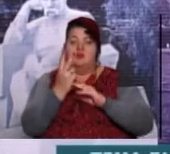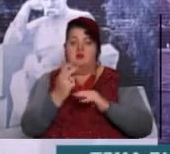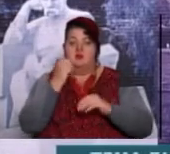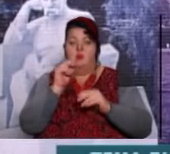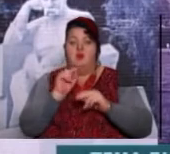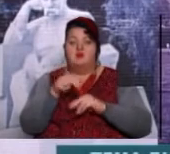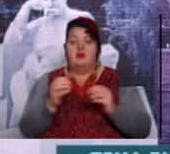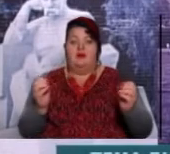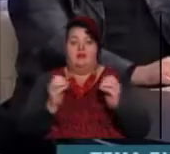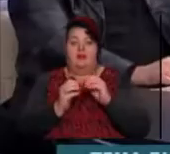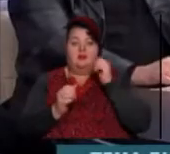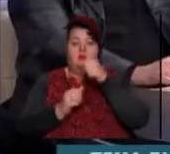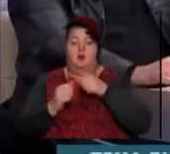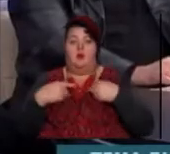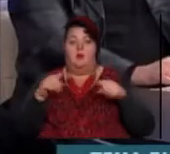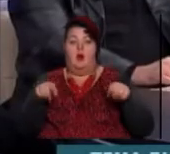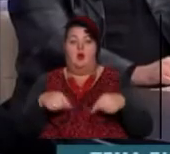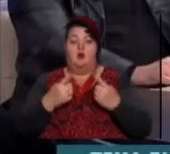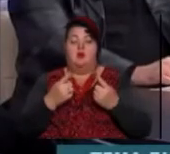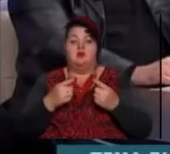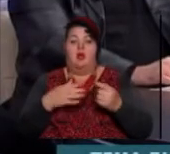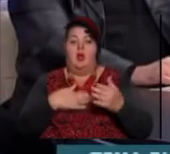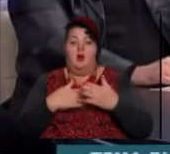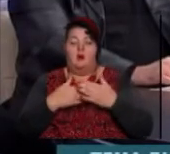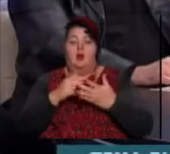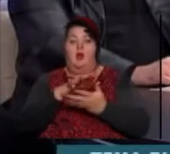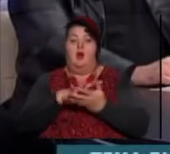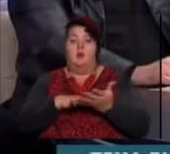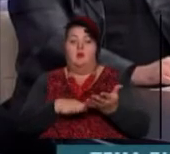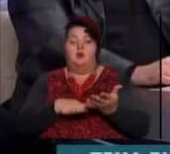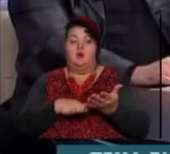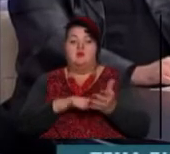через 10 років організували ми організацію, продовжили діло